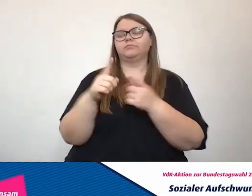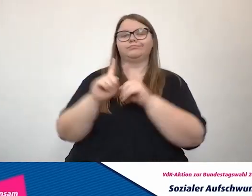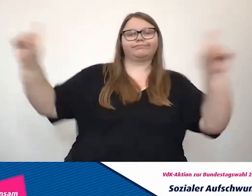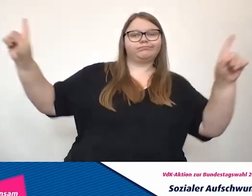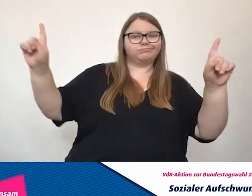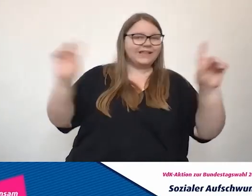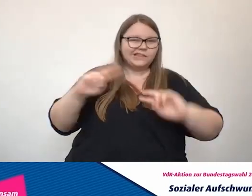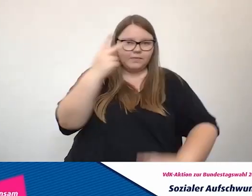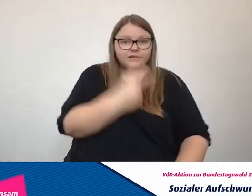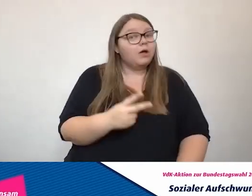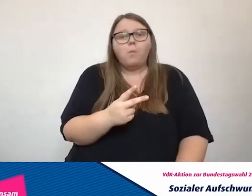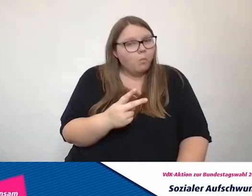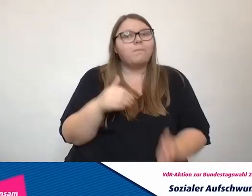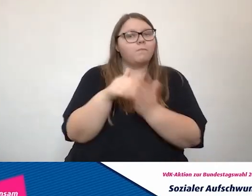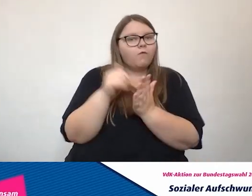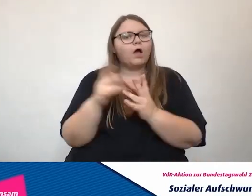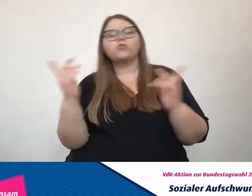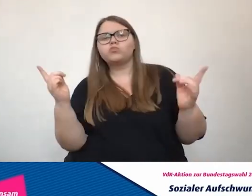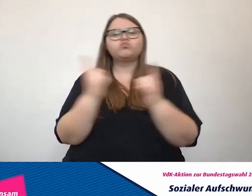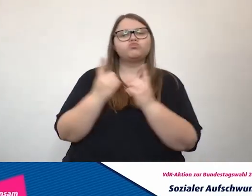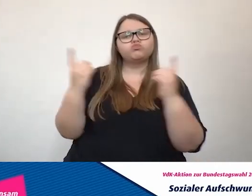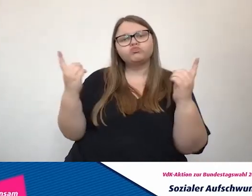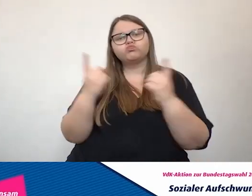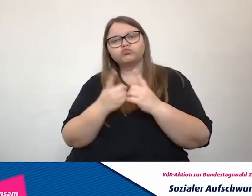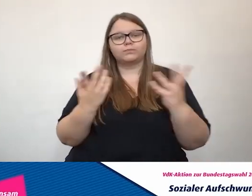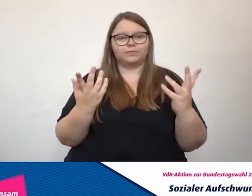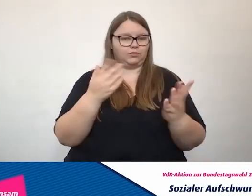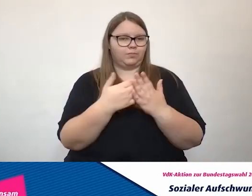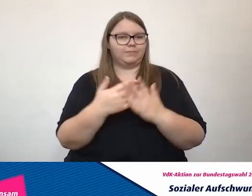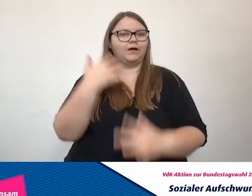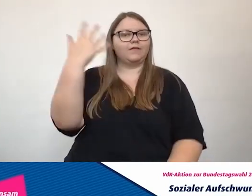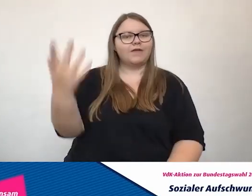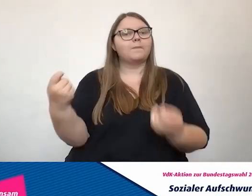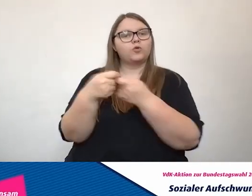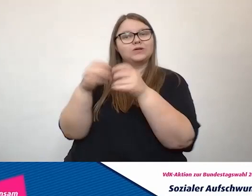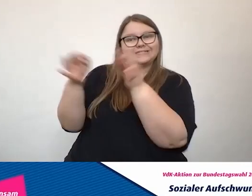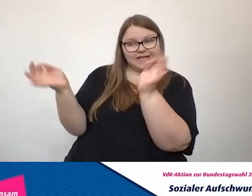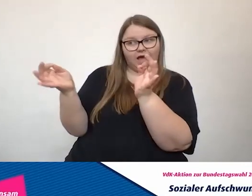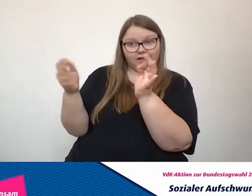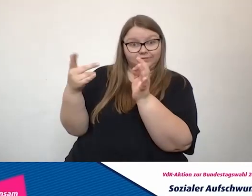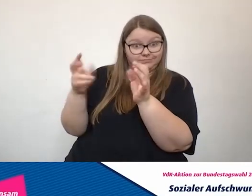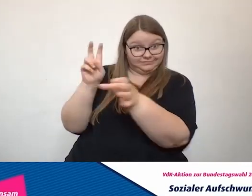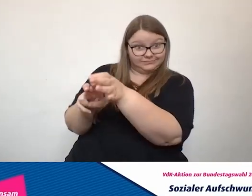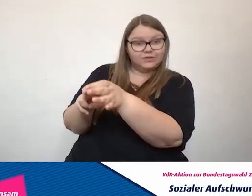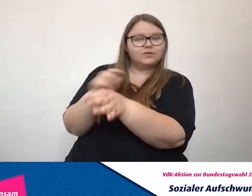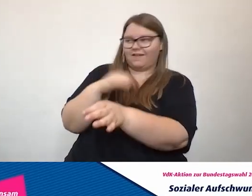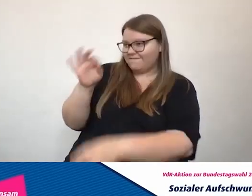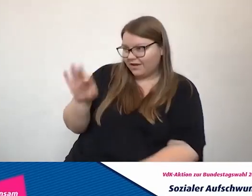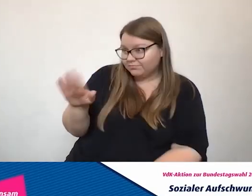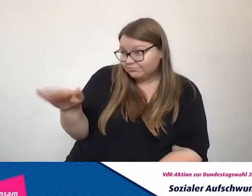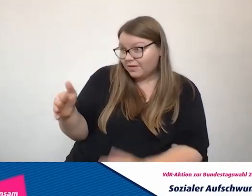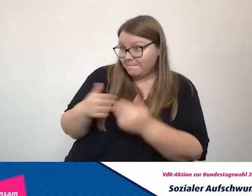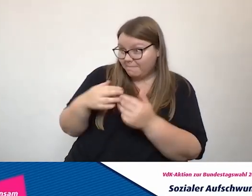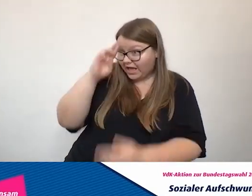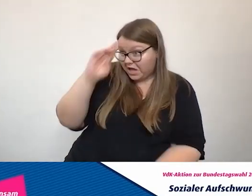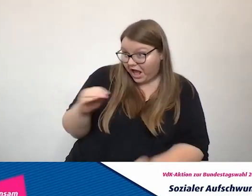du hast mich irgendwann, als ich dann schon längst im Bundestag war, gefragt, ob ich Mitglied im Beirat des Dialoghauses werden möchte. Das habe ich mit großer